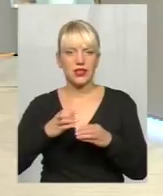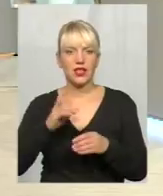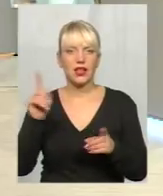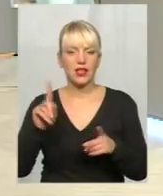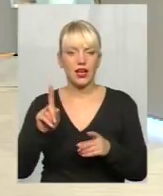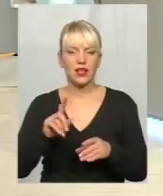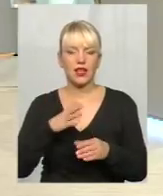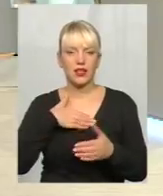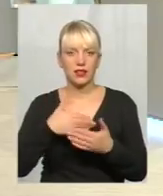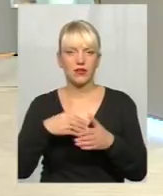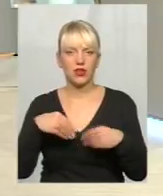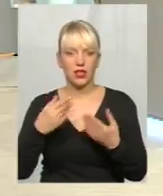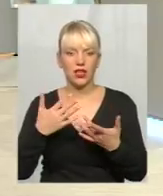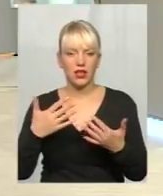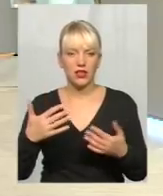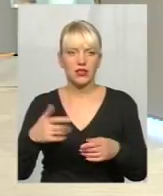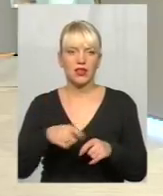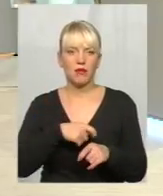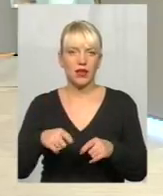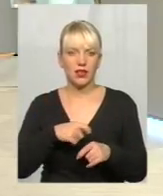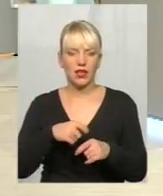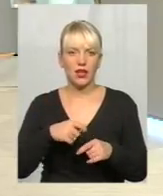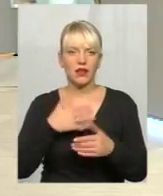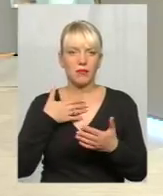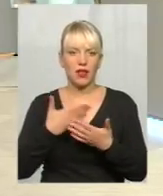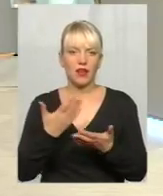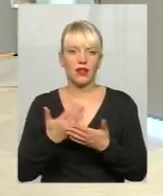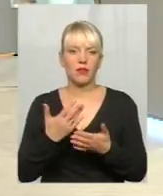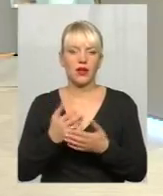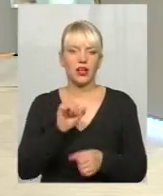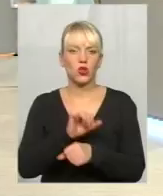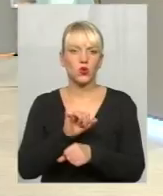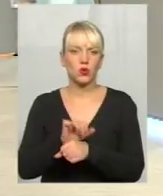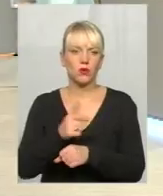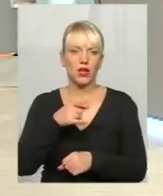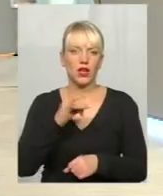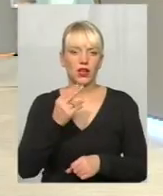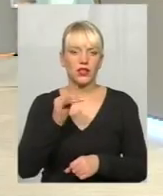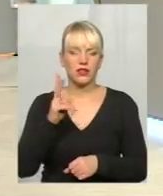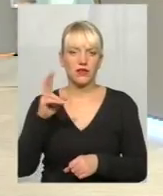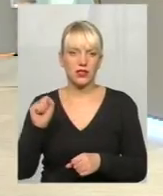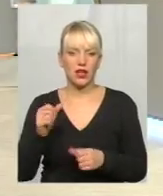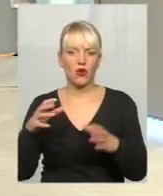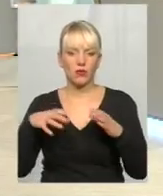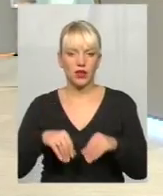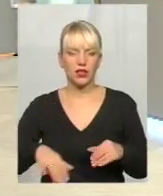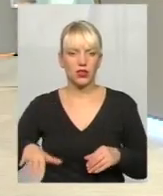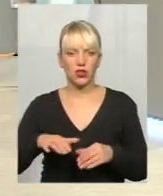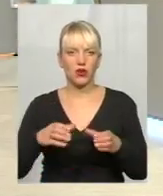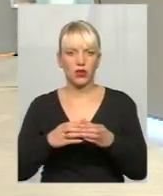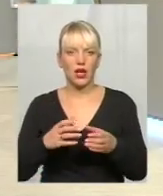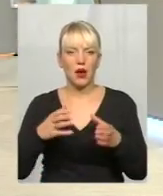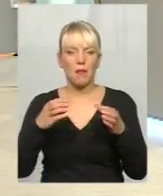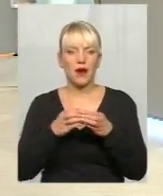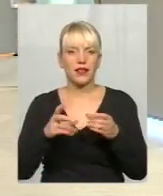різні матеріальні блага громадам, там, зупинки, от Грицівській об'єднаній територіальній громаді. От партія за конкретні